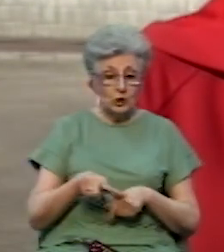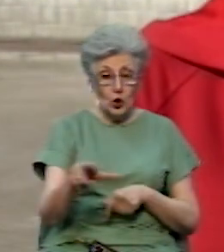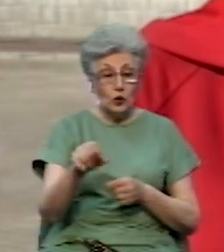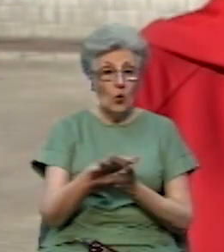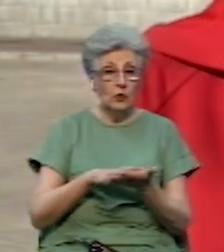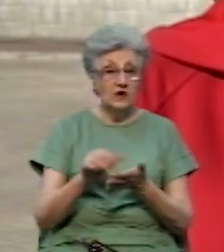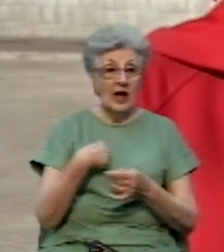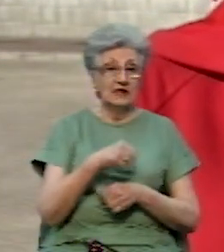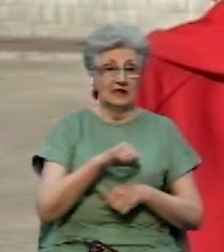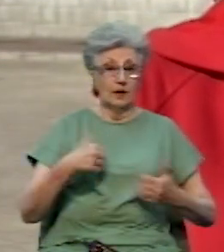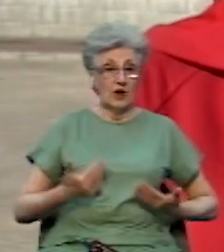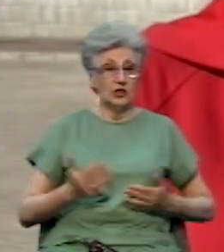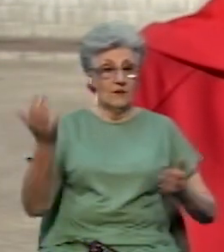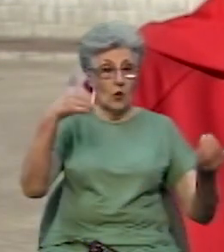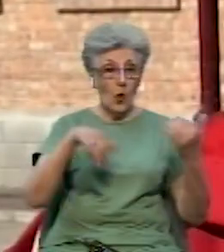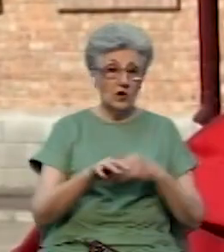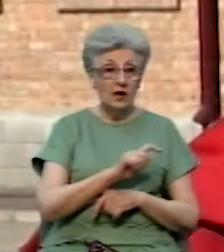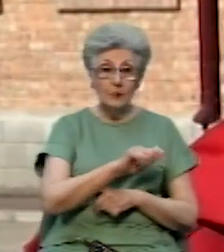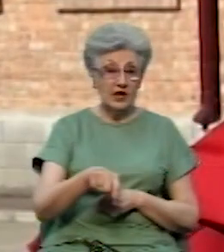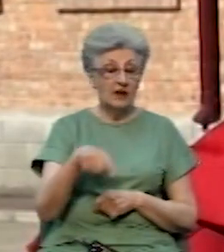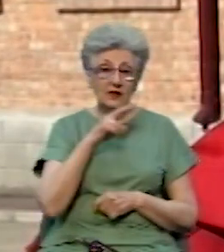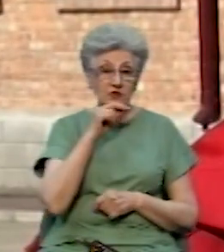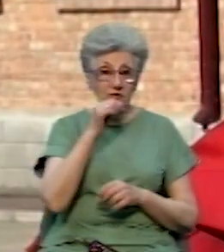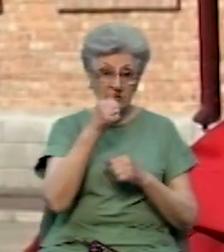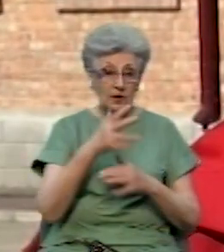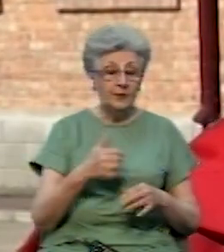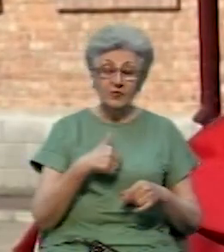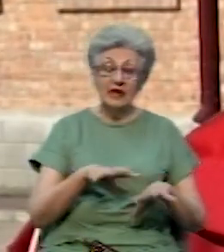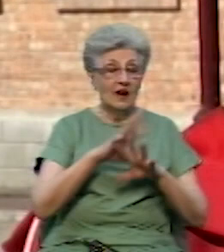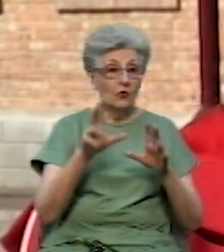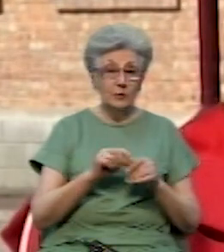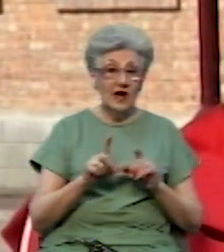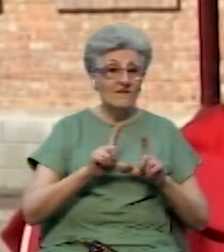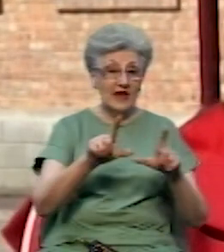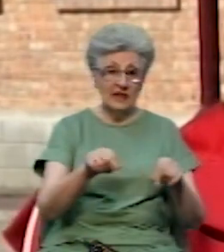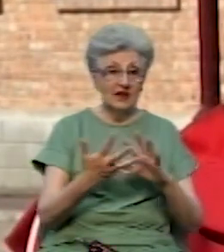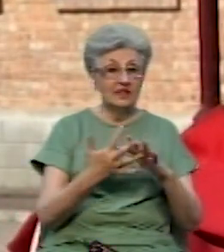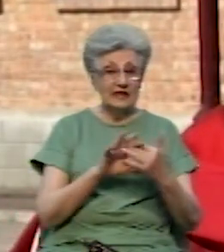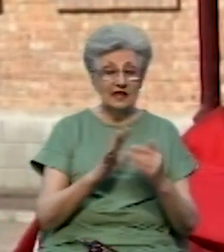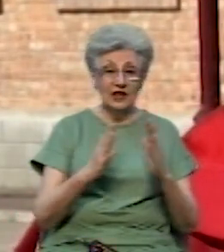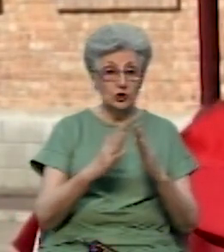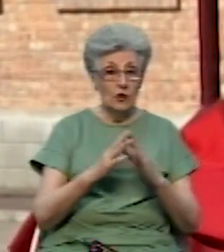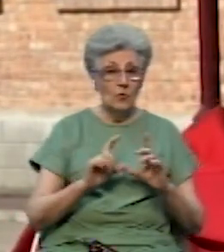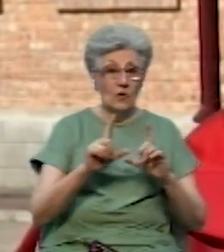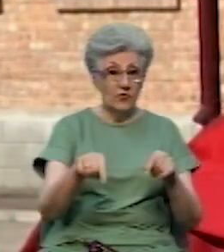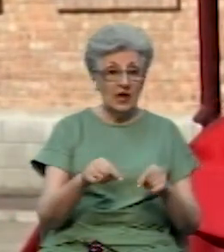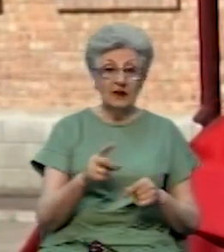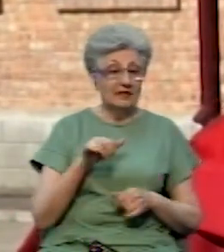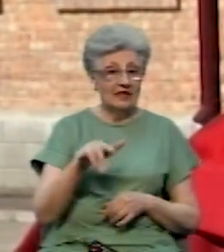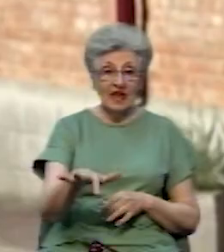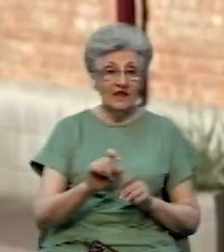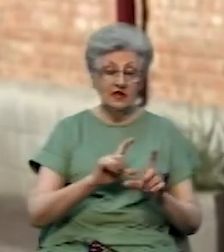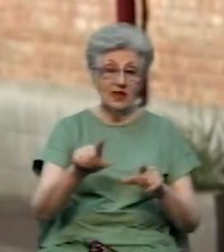згорю і не мала їх дістатися. Я взагалі не могла виїхати, з дому я не могла ні вийти, ні